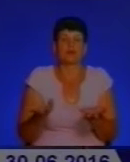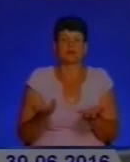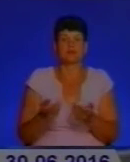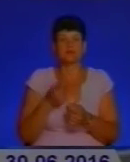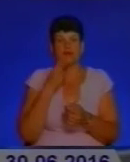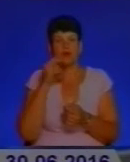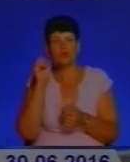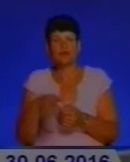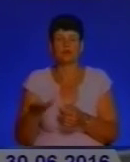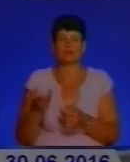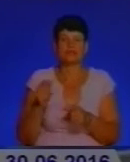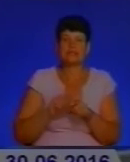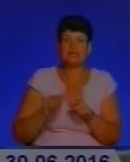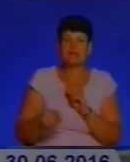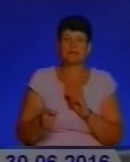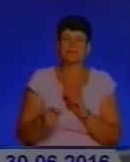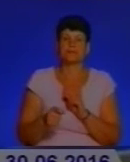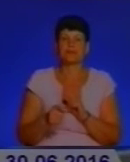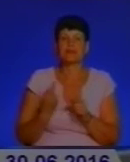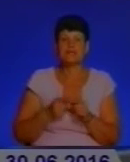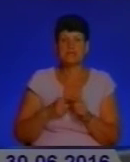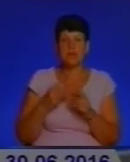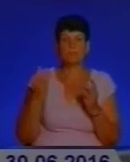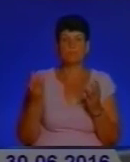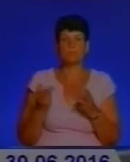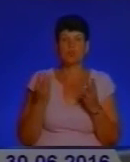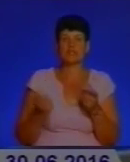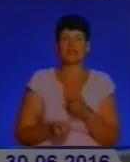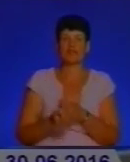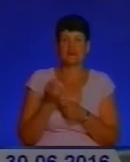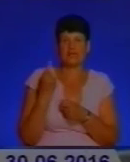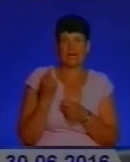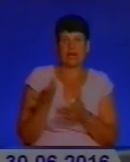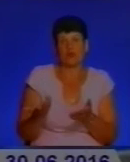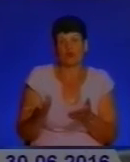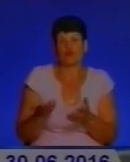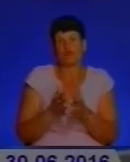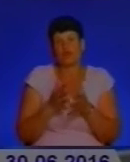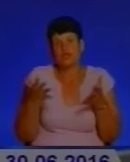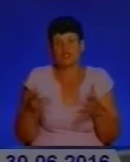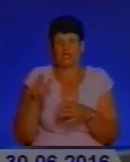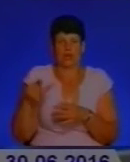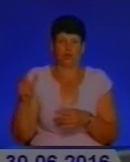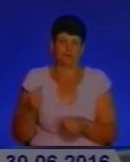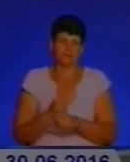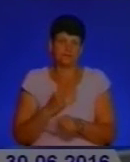Такі пожежі виникають, як правило, і здебільшого через людський фактор.